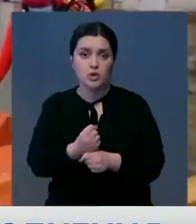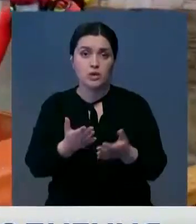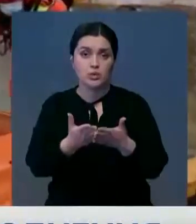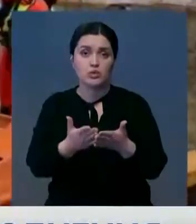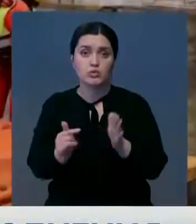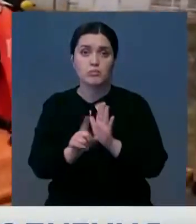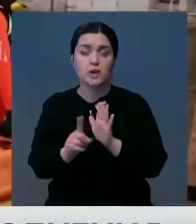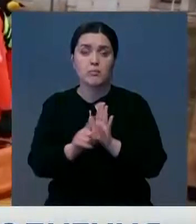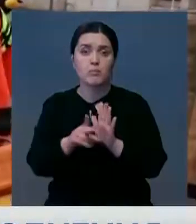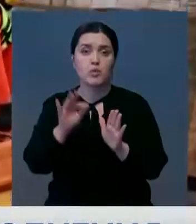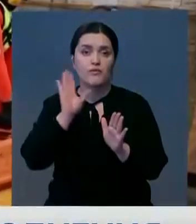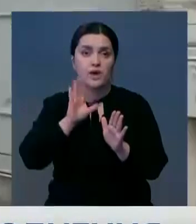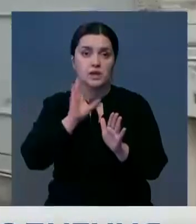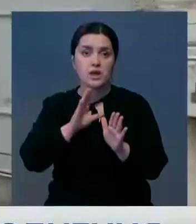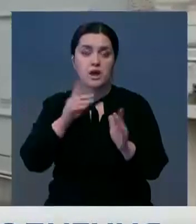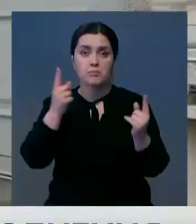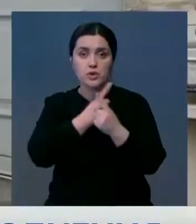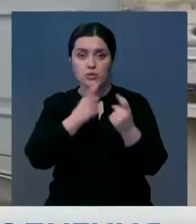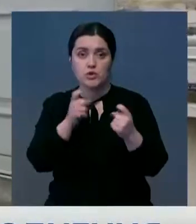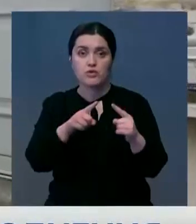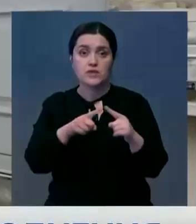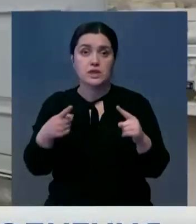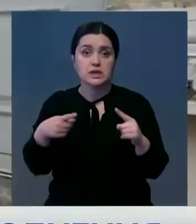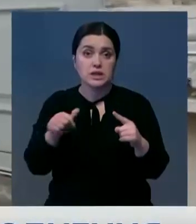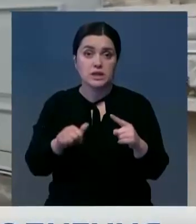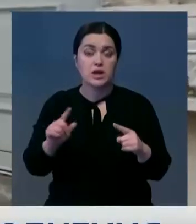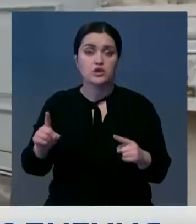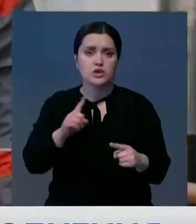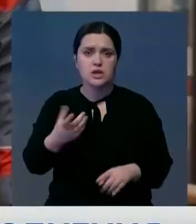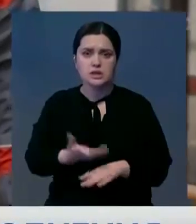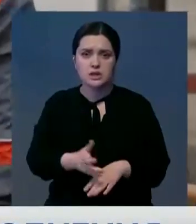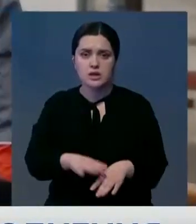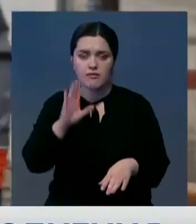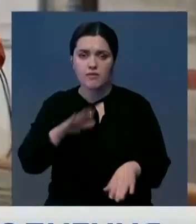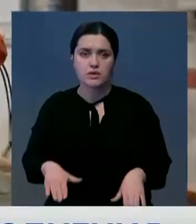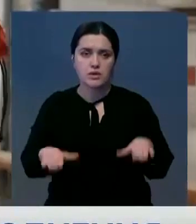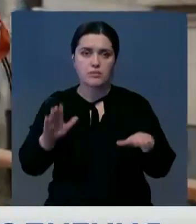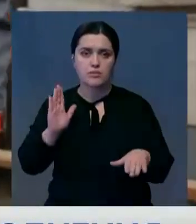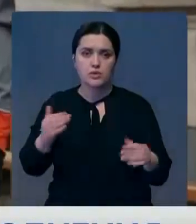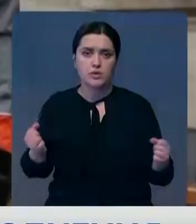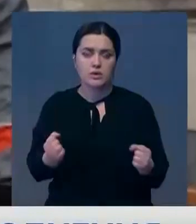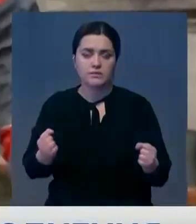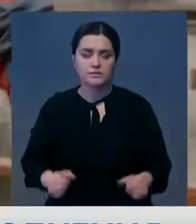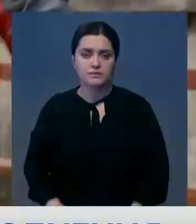переправляться по воде. Кроме того, синоптики предупреждают. В течение недели в регионе ожидают сильные холода.